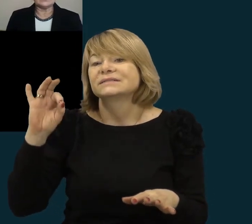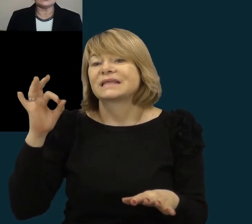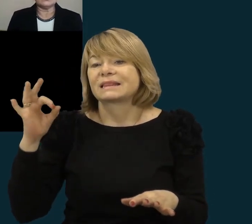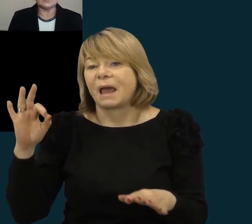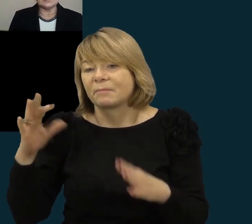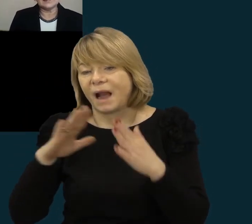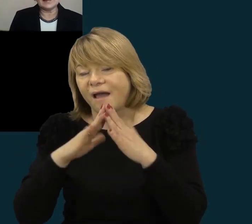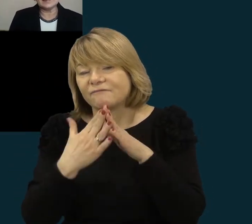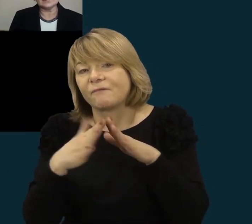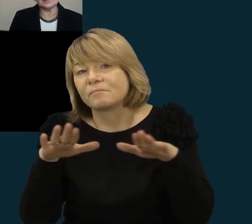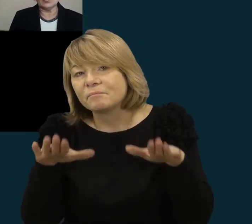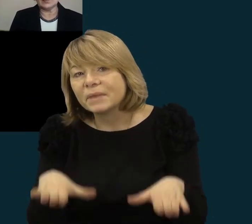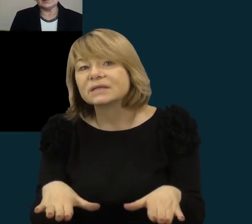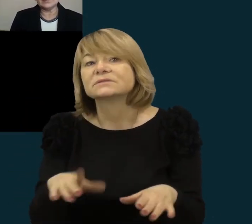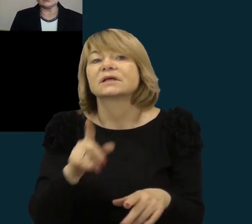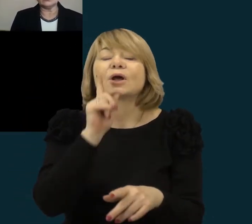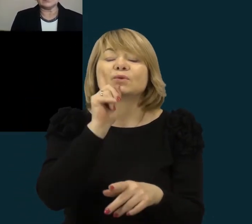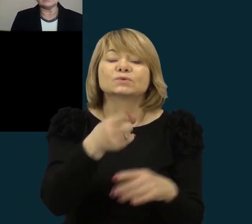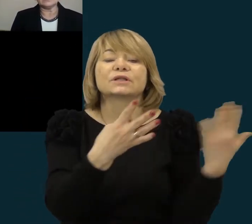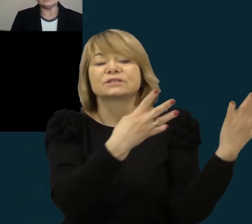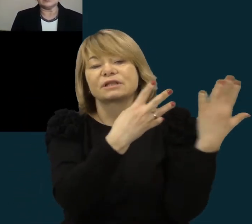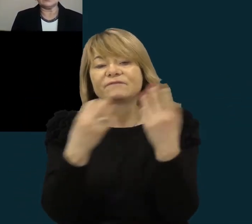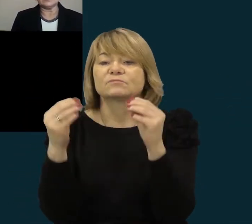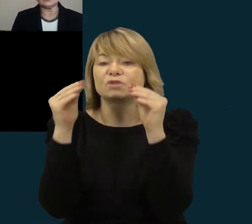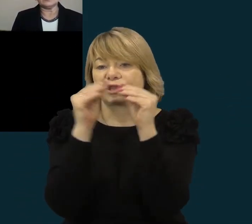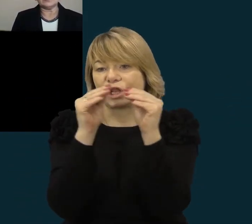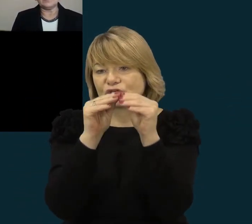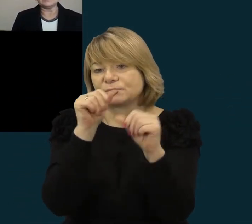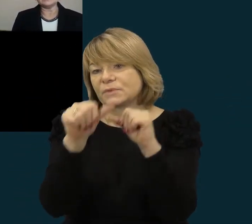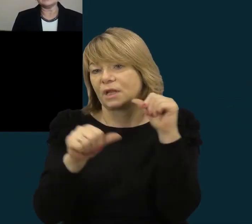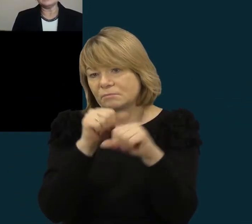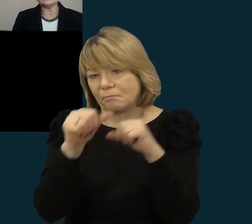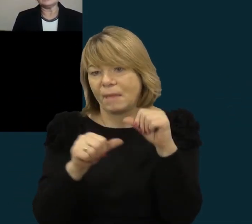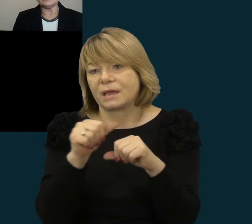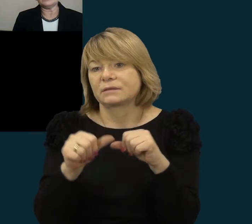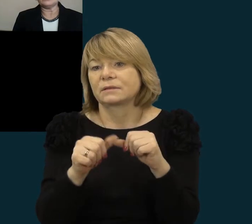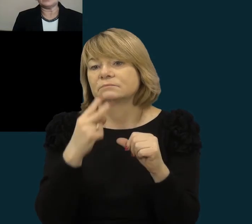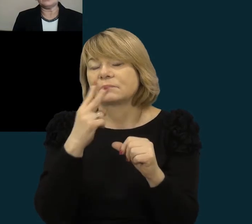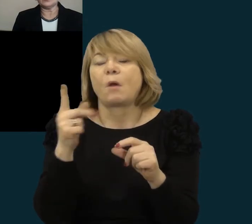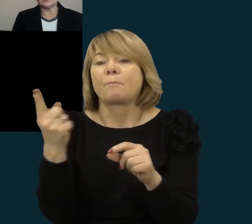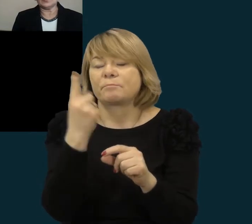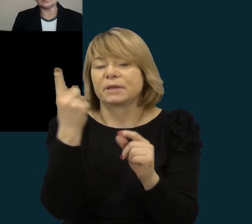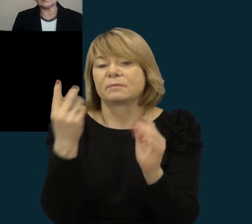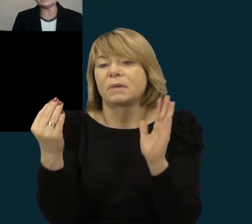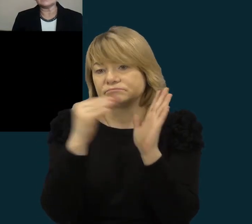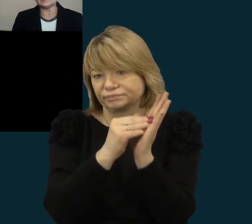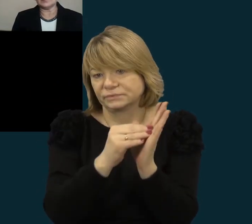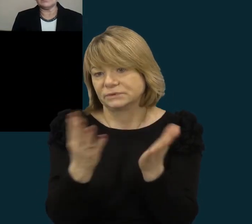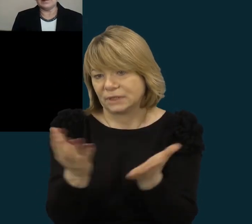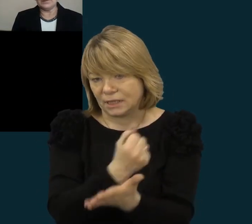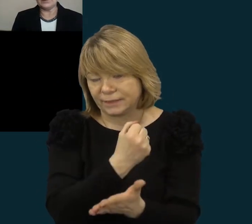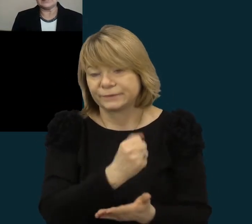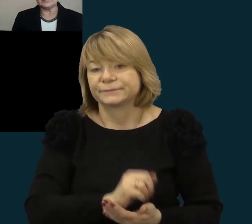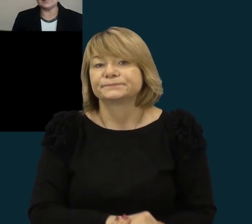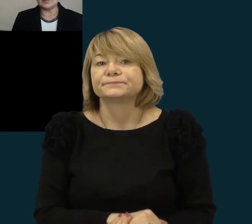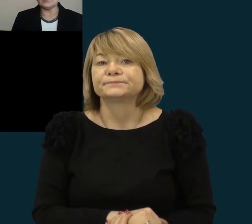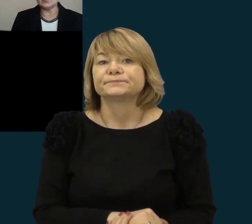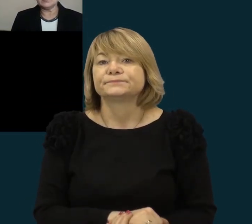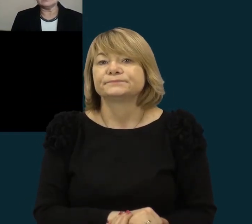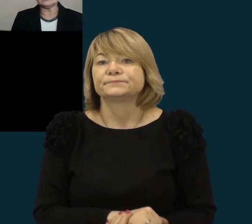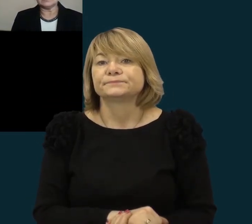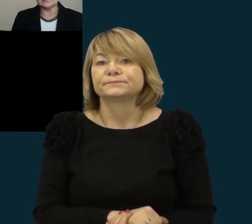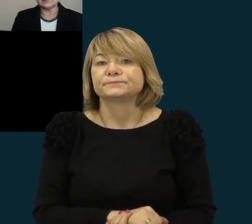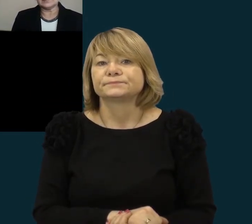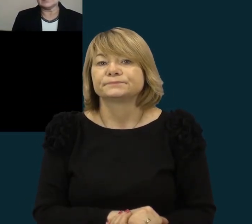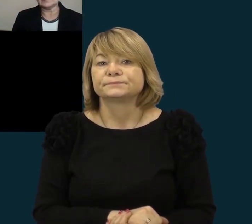šauniai atsakė, kad tai mokykla ir 1910 metais minimas, pirmoji mokyklas sidabravo,